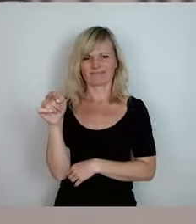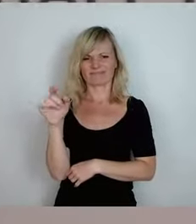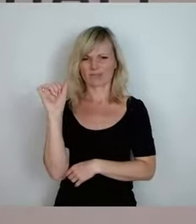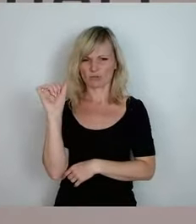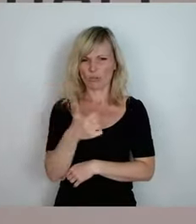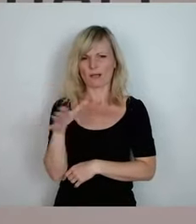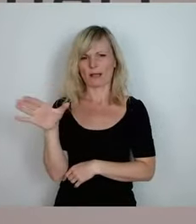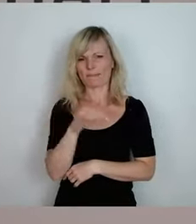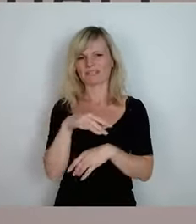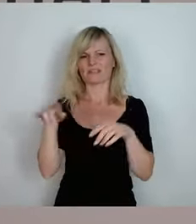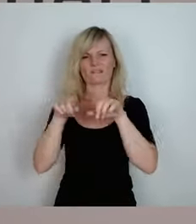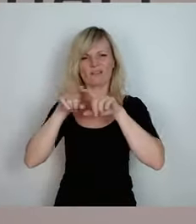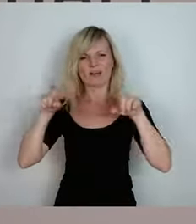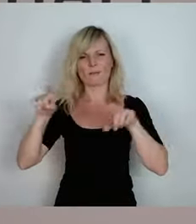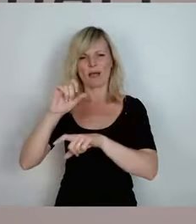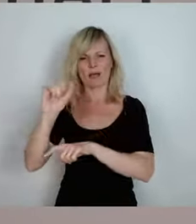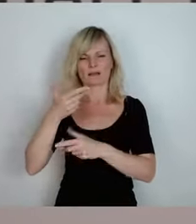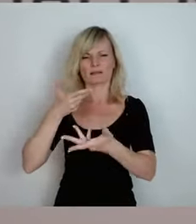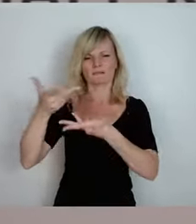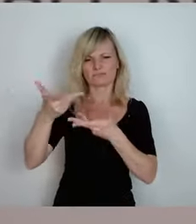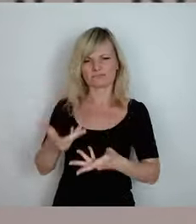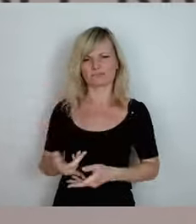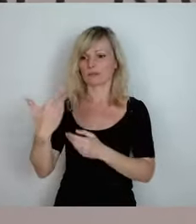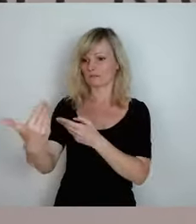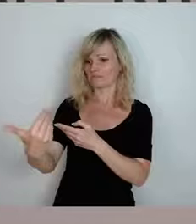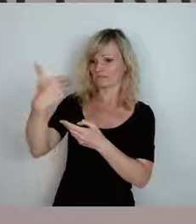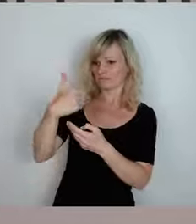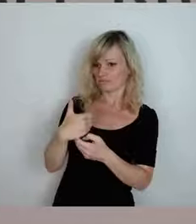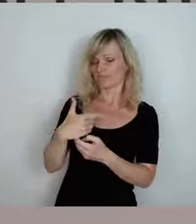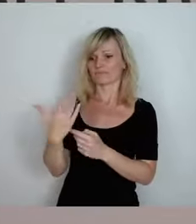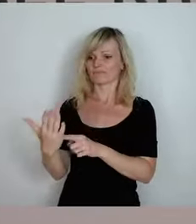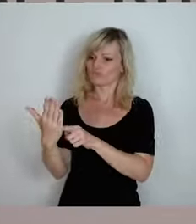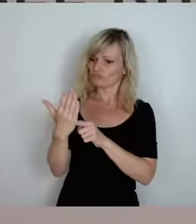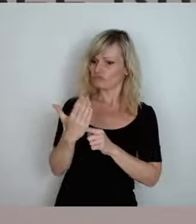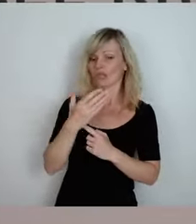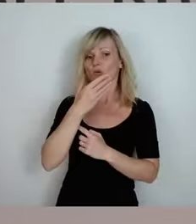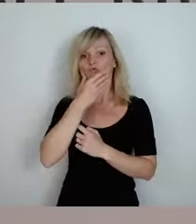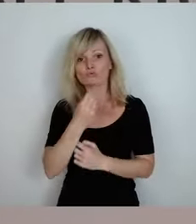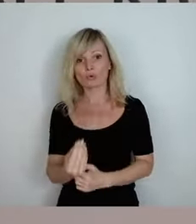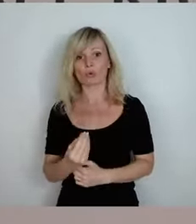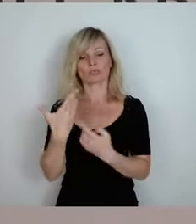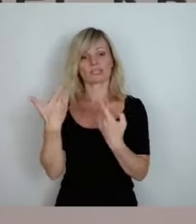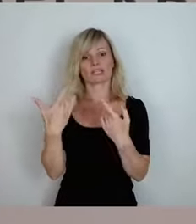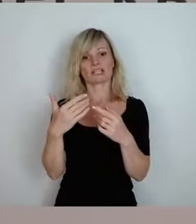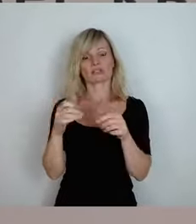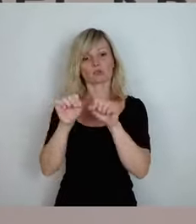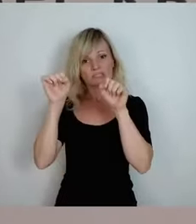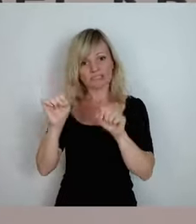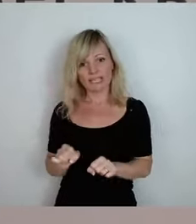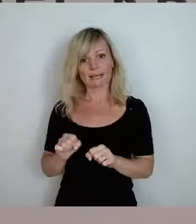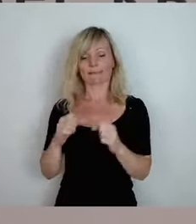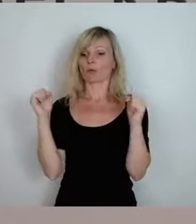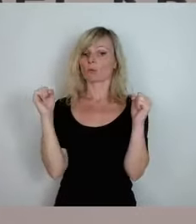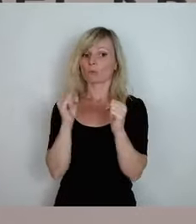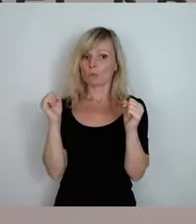Firma Vetas, die waren bei mir, die haben ein schönes System entwickelt, was auch zur Kühlung geeignet ist, was mit Außenluft funktioniert. Das